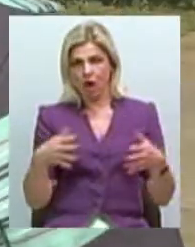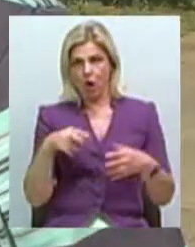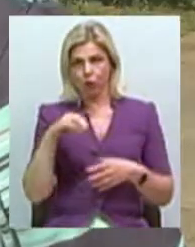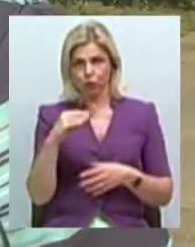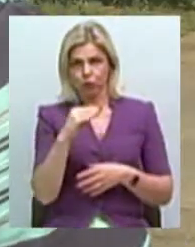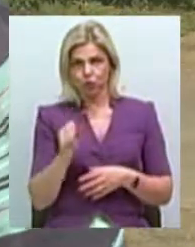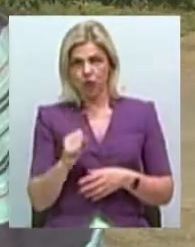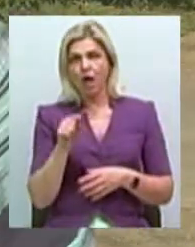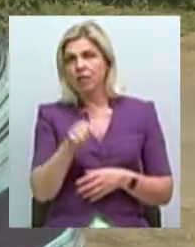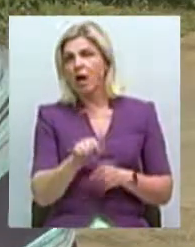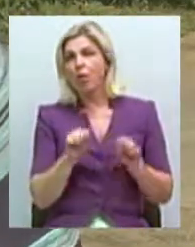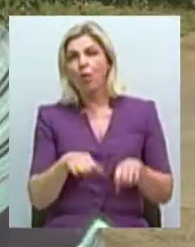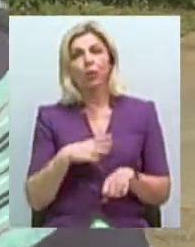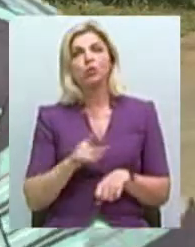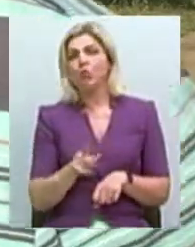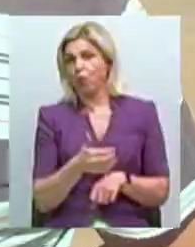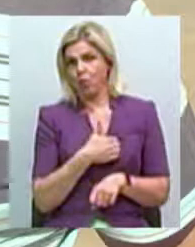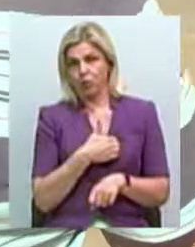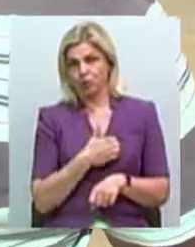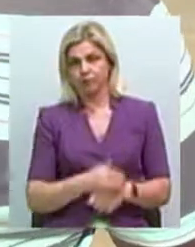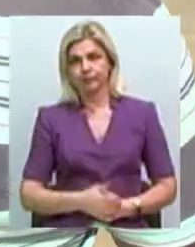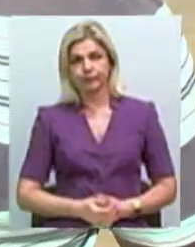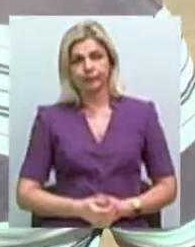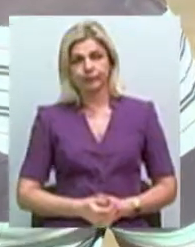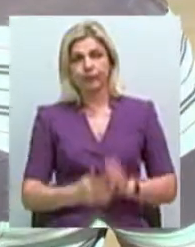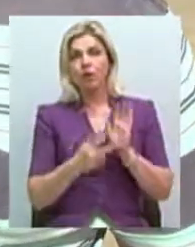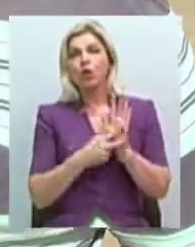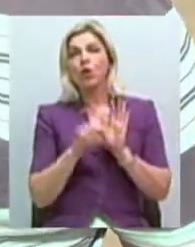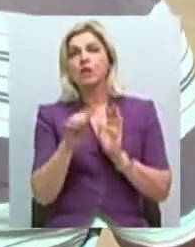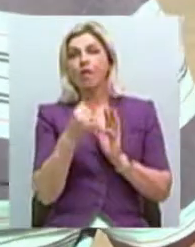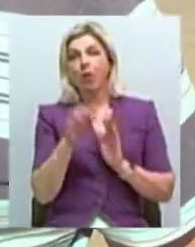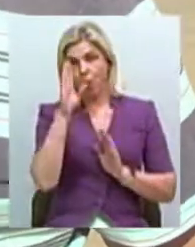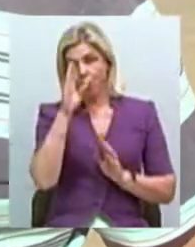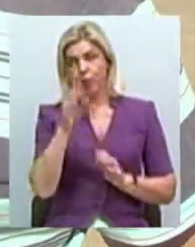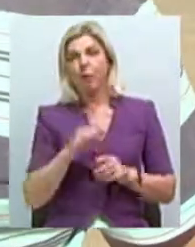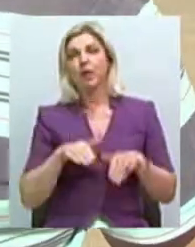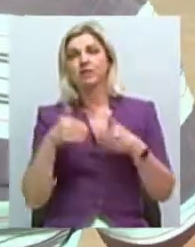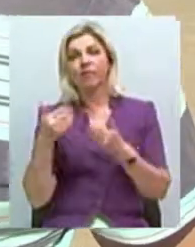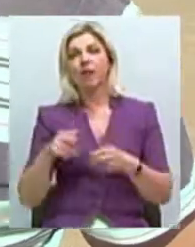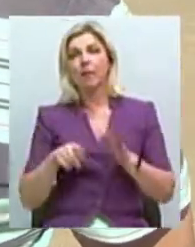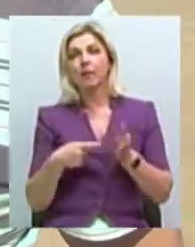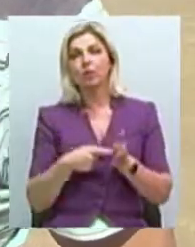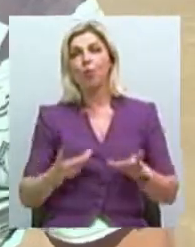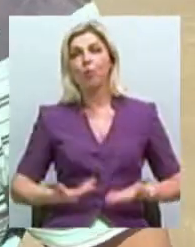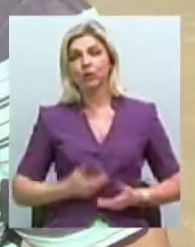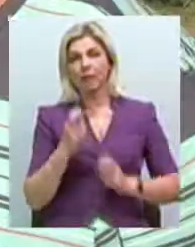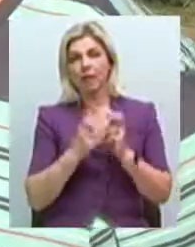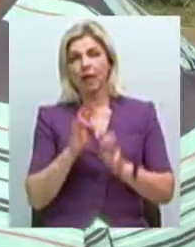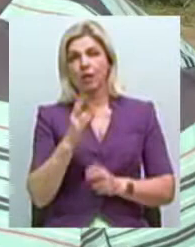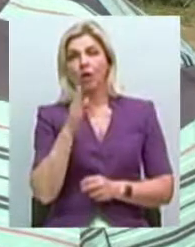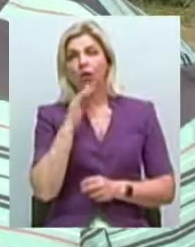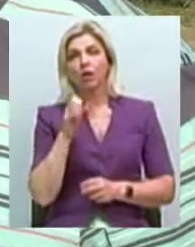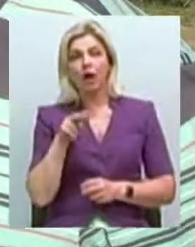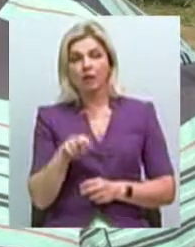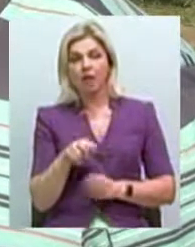може бути, що хочеш у цій калюжі. 8 серпня Олег Жабинський звернувся до міського комунального підприємства «Миколаїв водоканал».